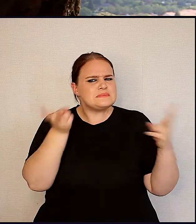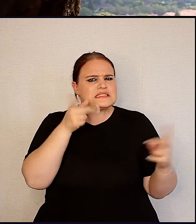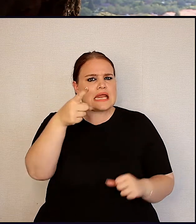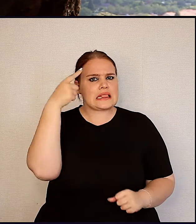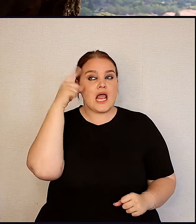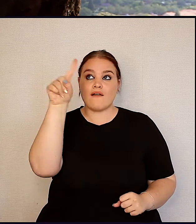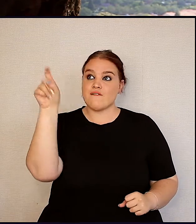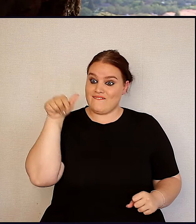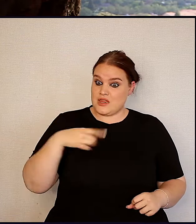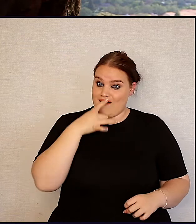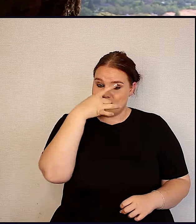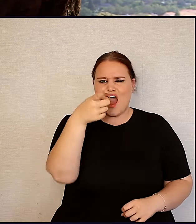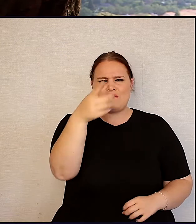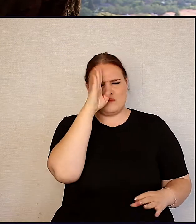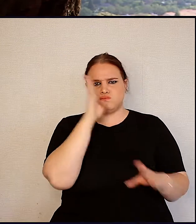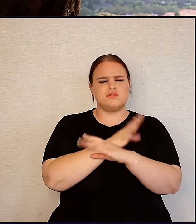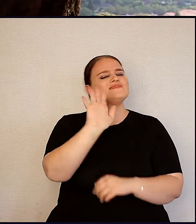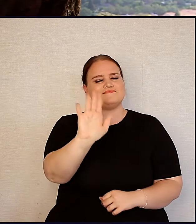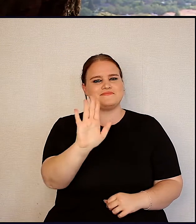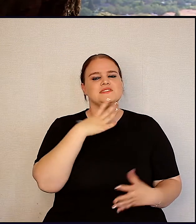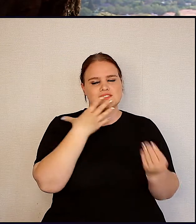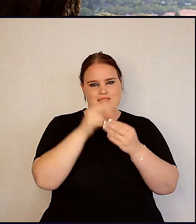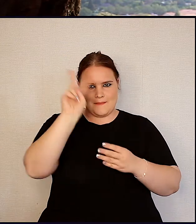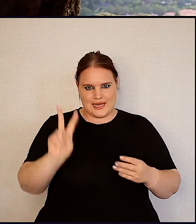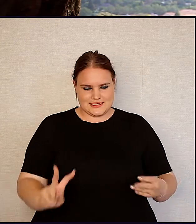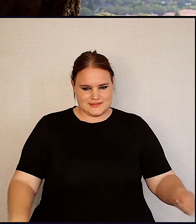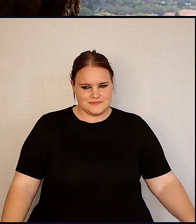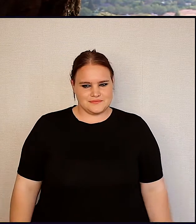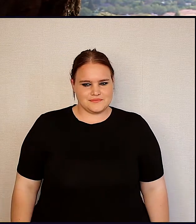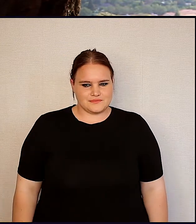miskien denk is nie vir jou nie. Maar kom ons lees het saam in Johannes 20.